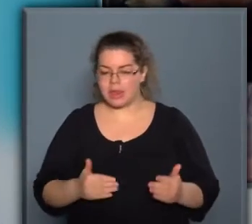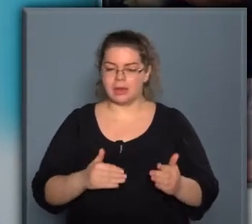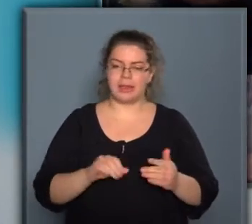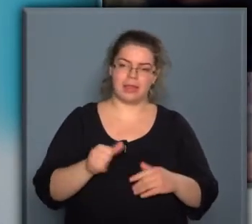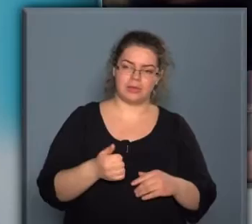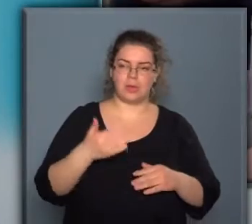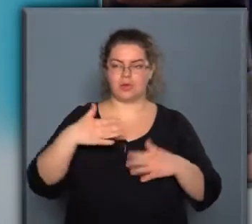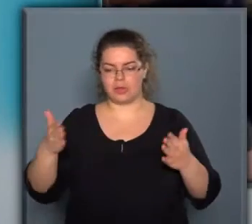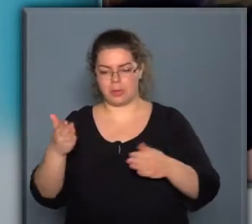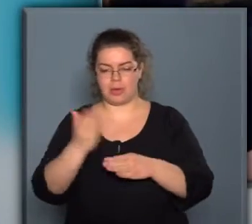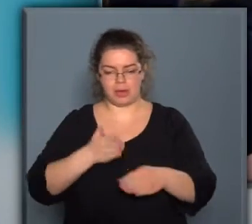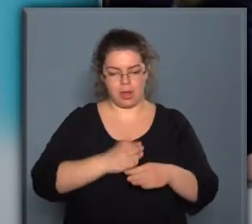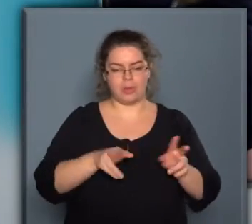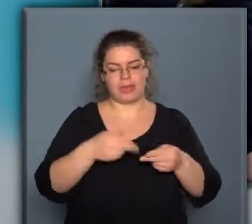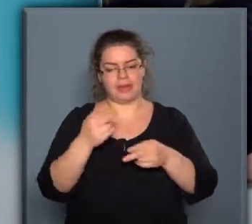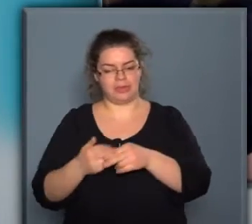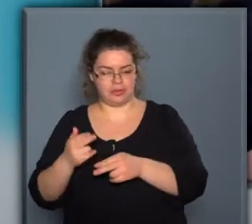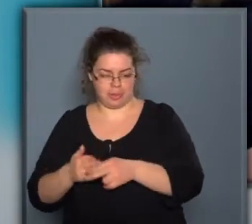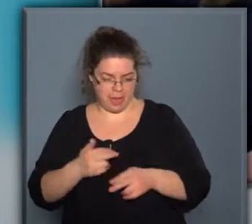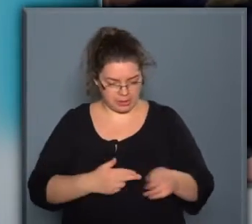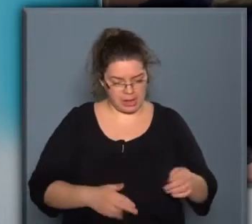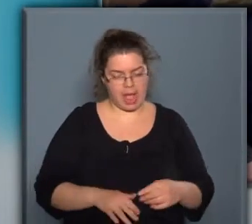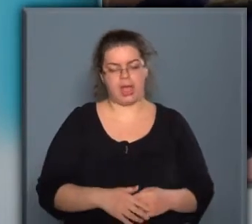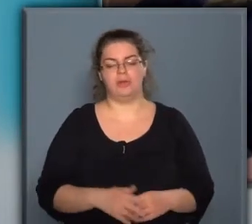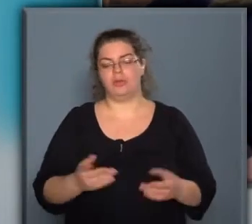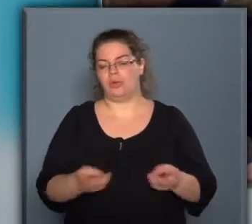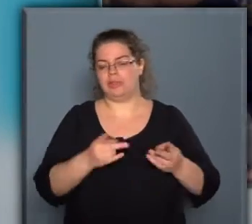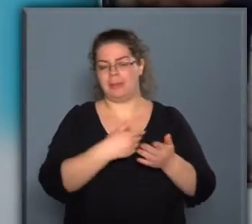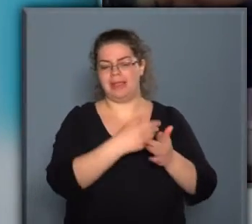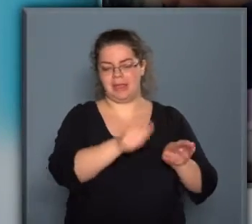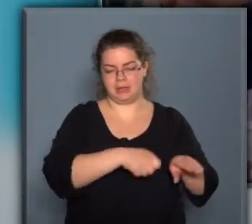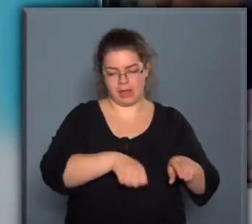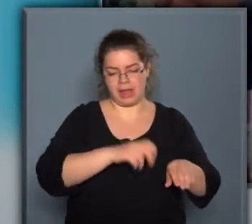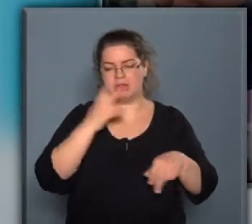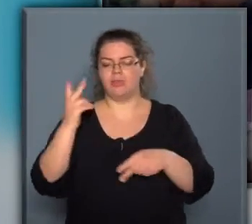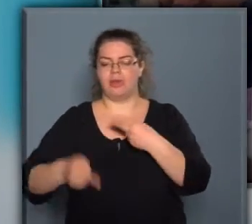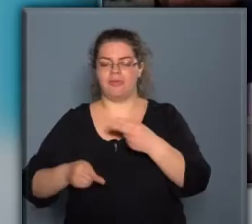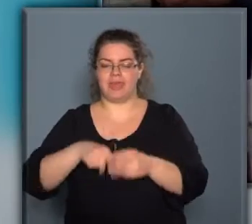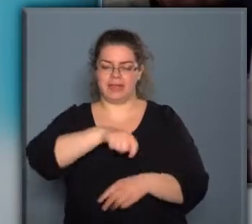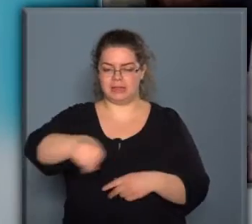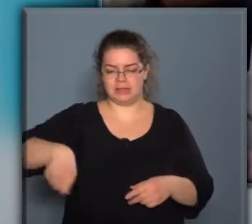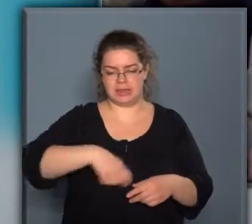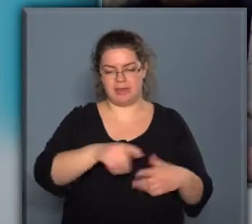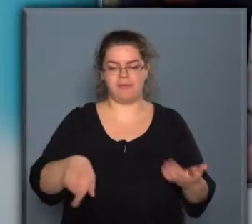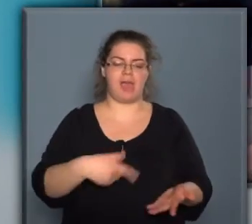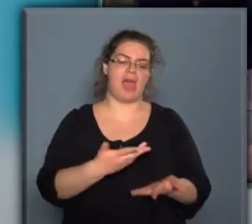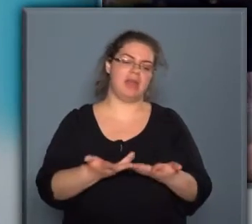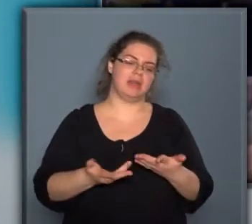Először nagyobbakra, aztán kisebbekre, hogy könnyebb legyen darálni. És a végén pedig keverni,